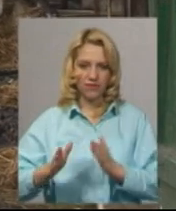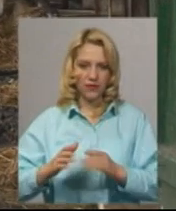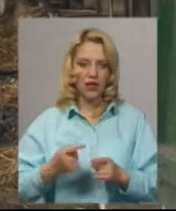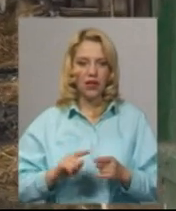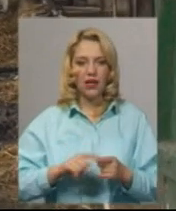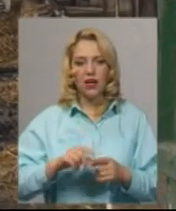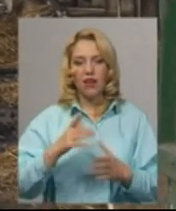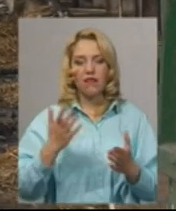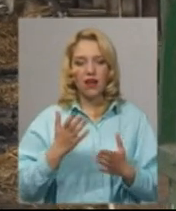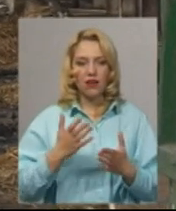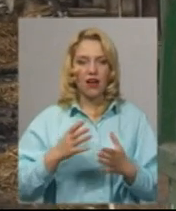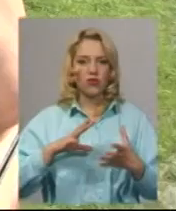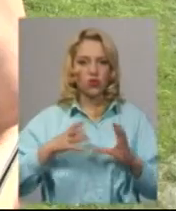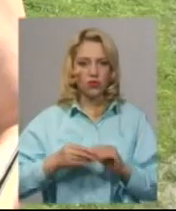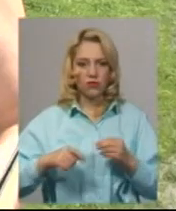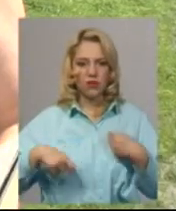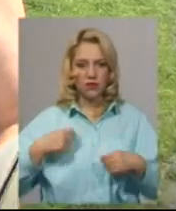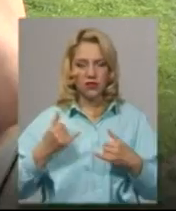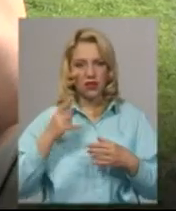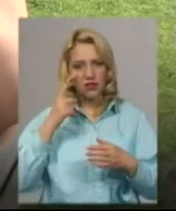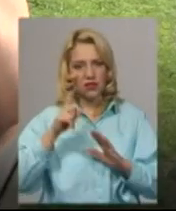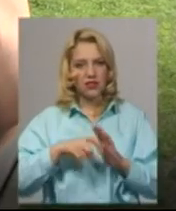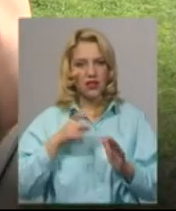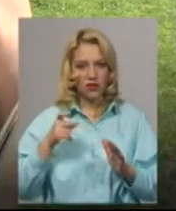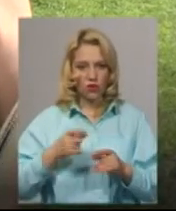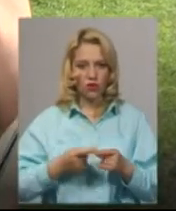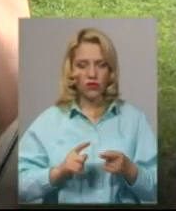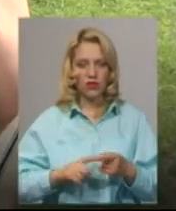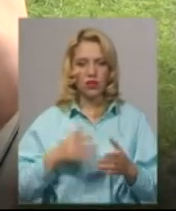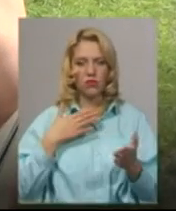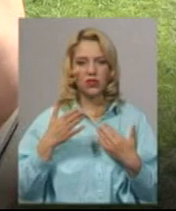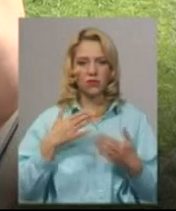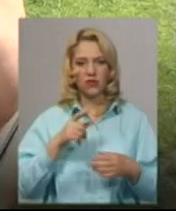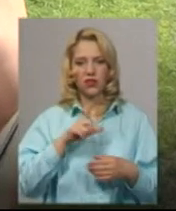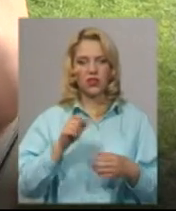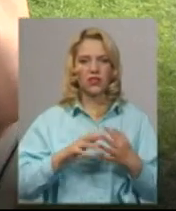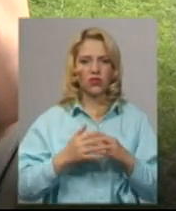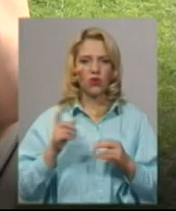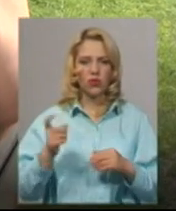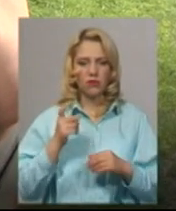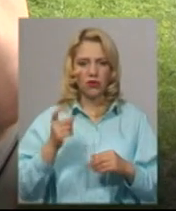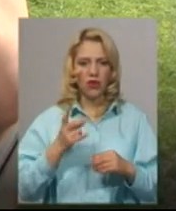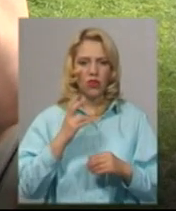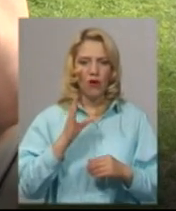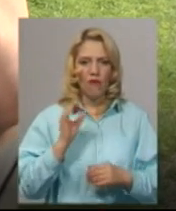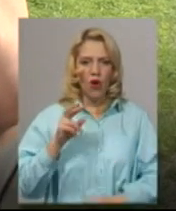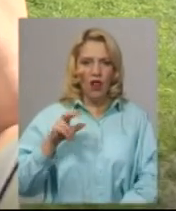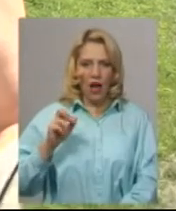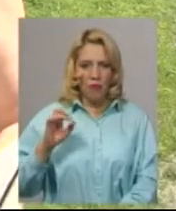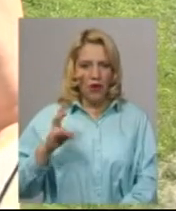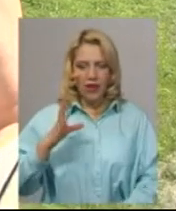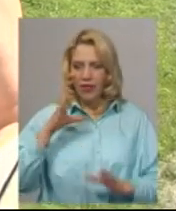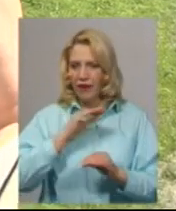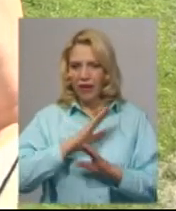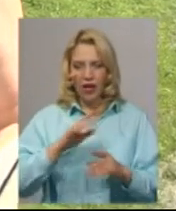збитків після пожежі наразі з'ясовується? Поспілкуватися із керівником сільськогосподарського підприємства Новолавоні нам не вдалося. Микола